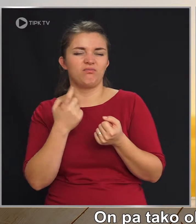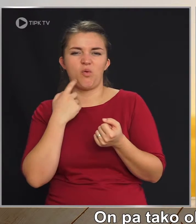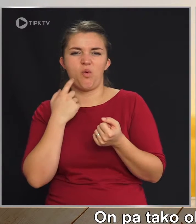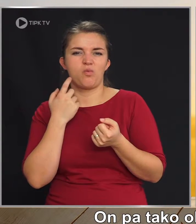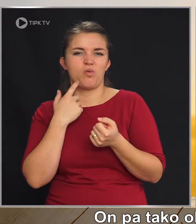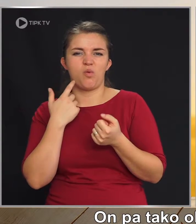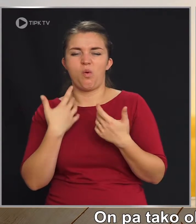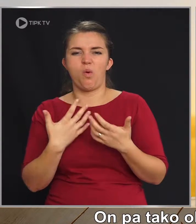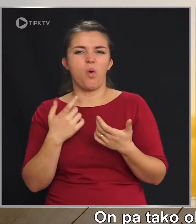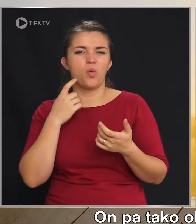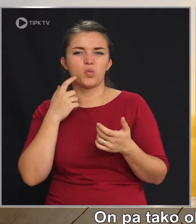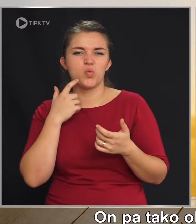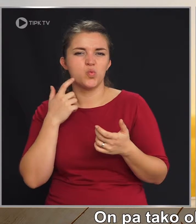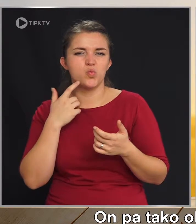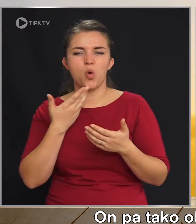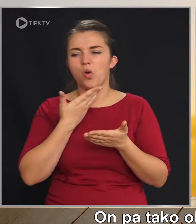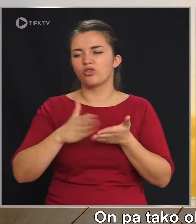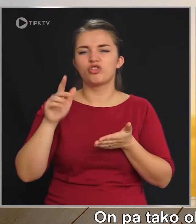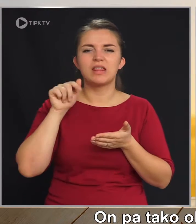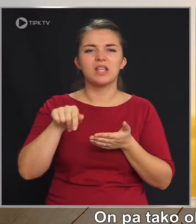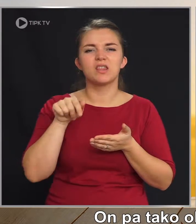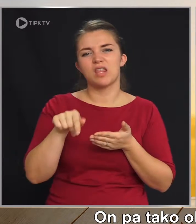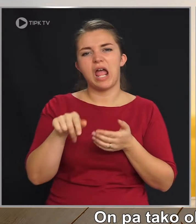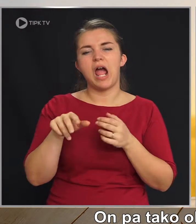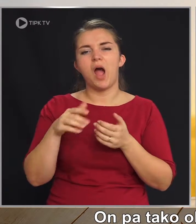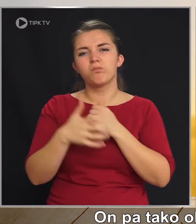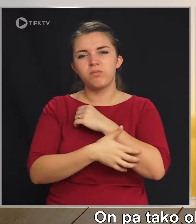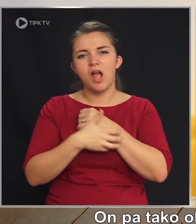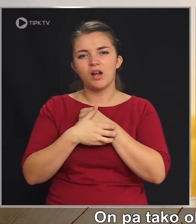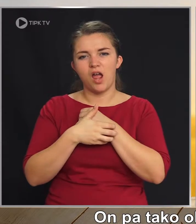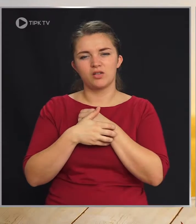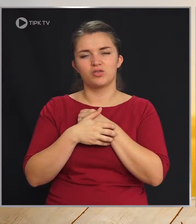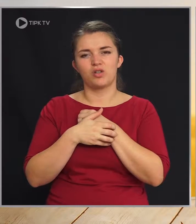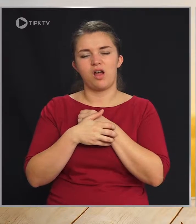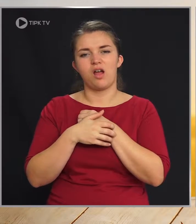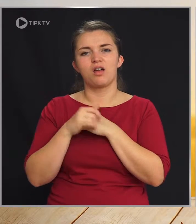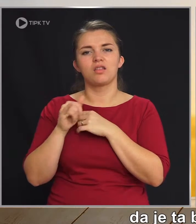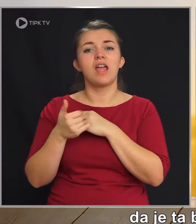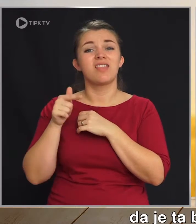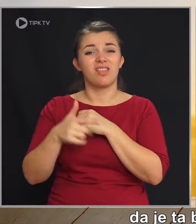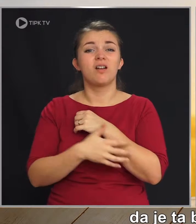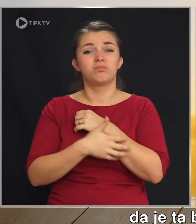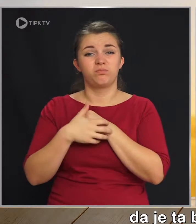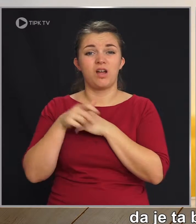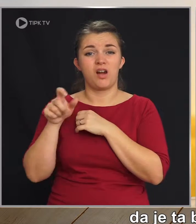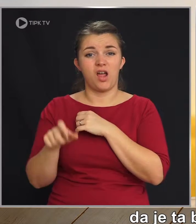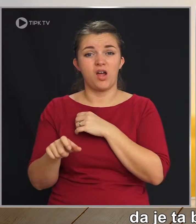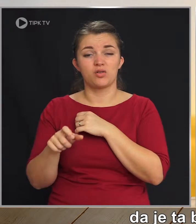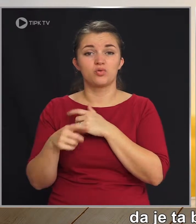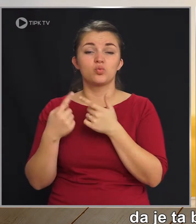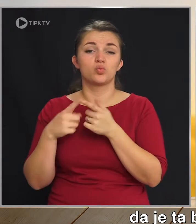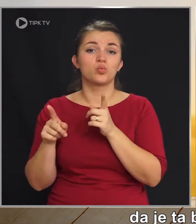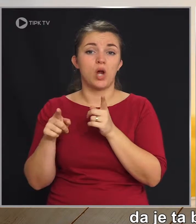in tako kruto od žene tega berača od Praga, da je ta berač